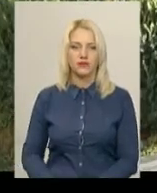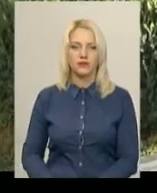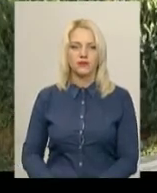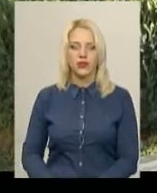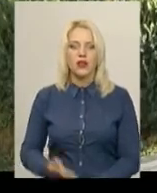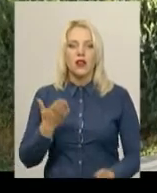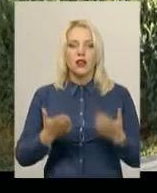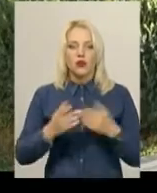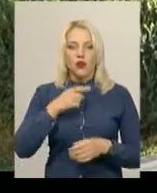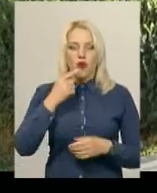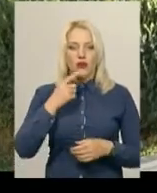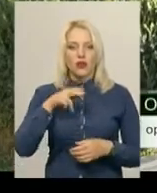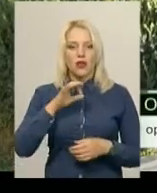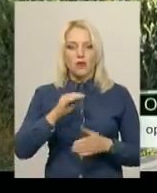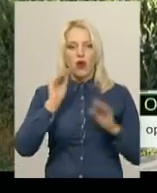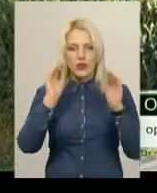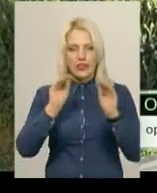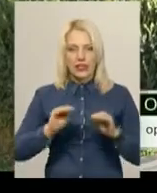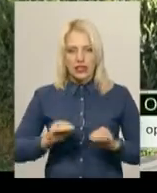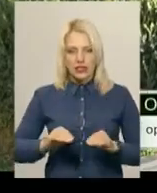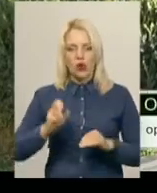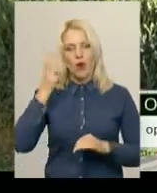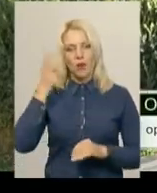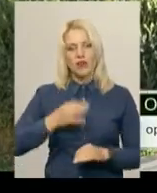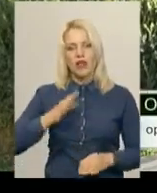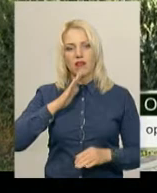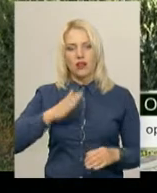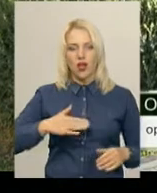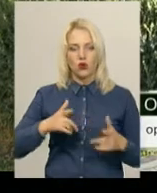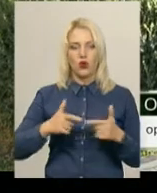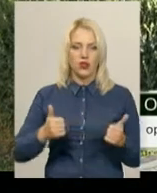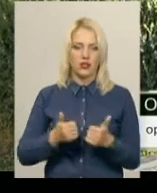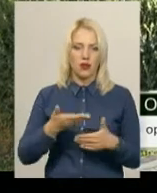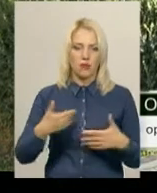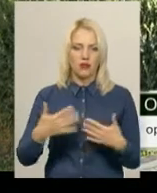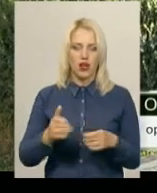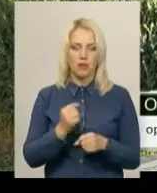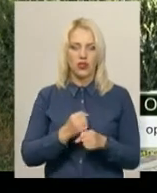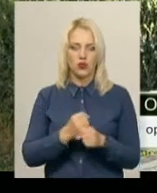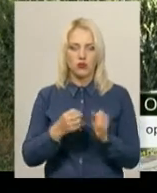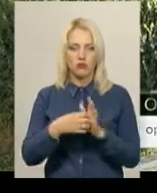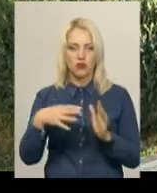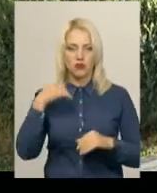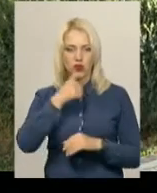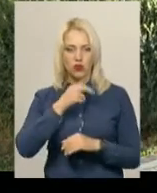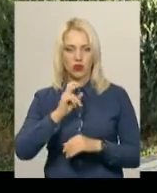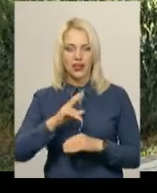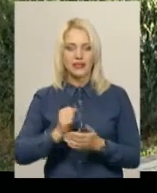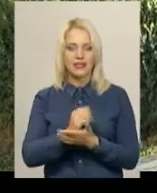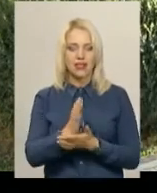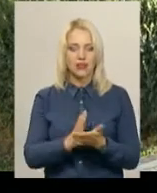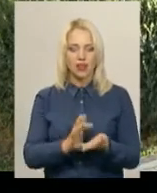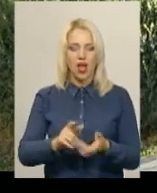Якщо говорити про статистику по Хмельницькій області, то в нашу організацію ми працюємо вже 15 років як сервісна